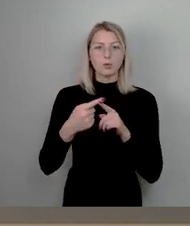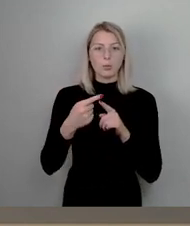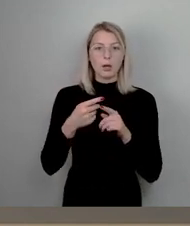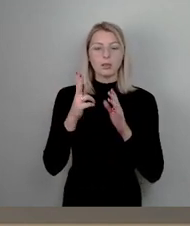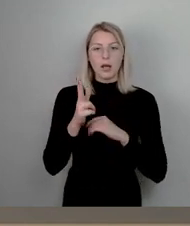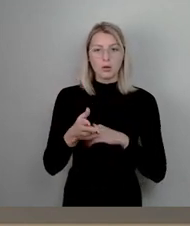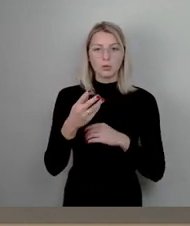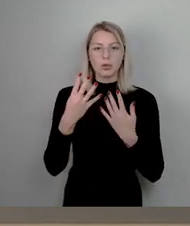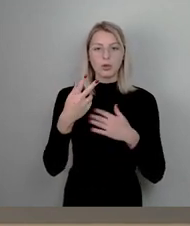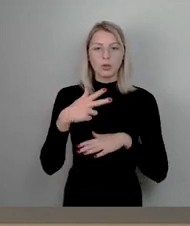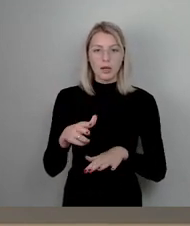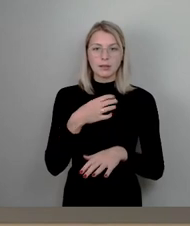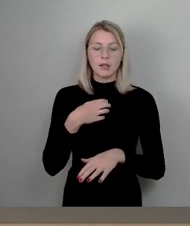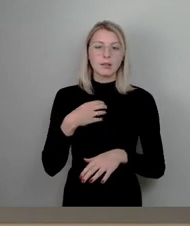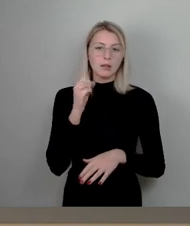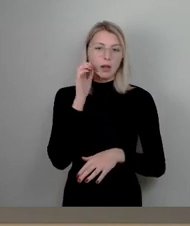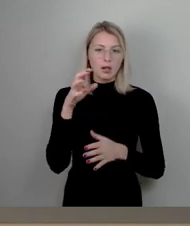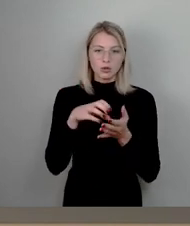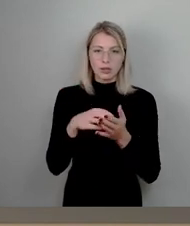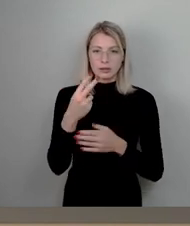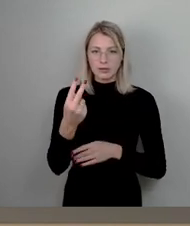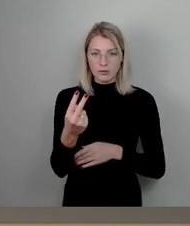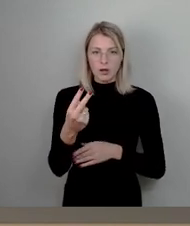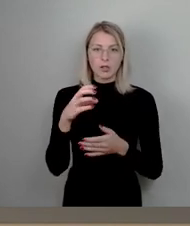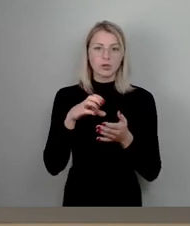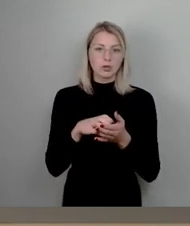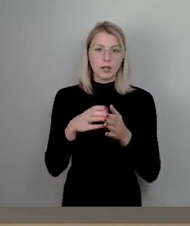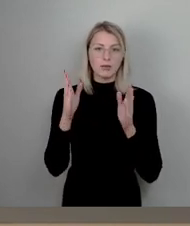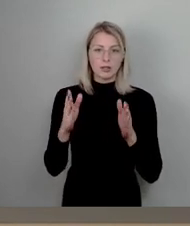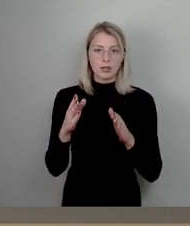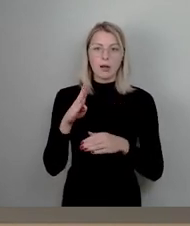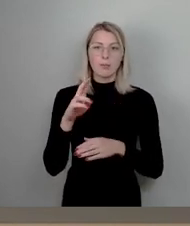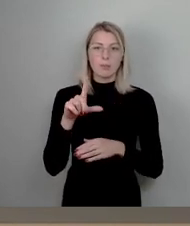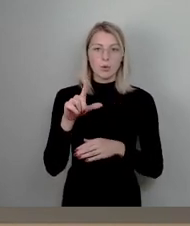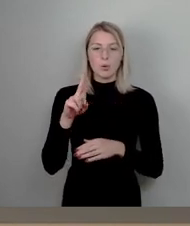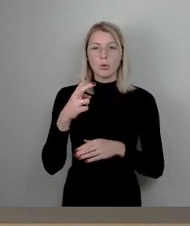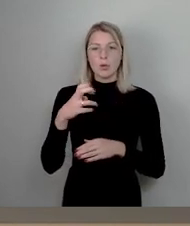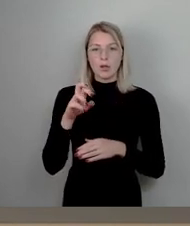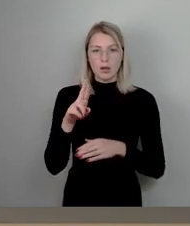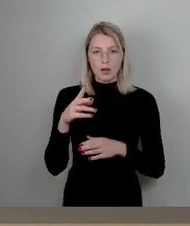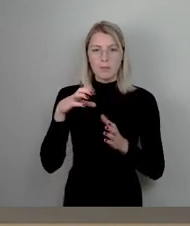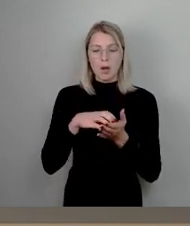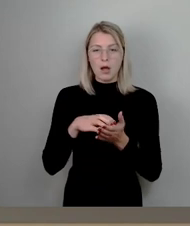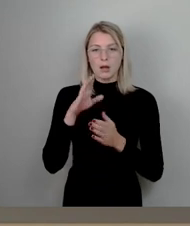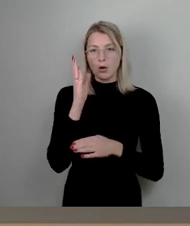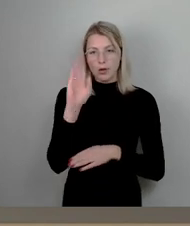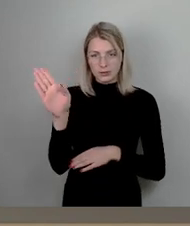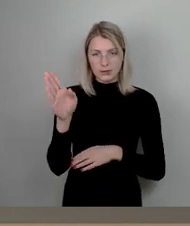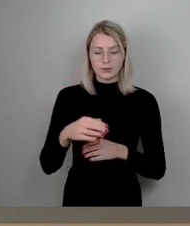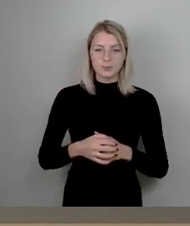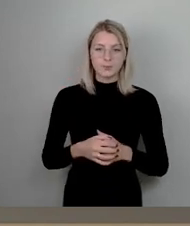-Altstadt II, Stadtquartier am Plüherpark Ost. Es ist